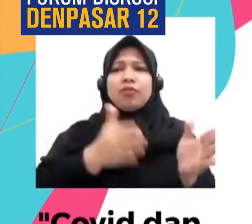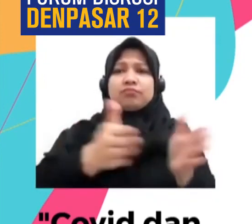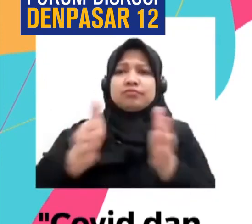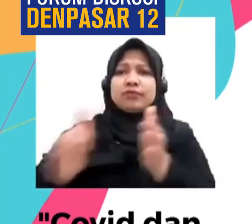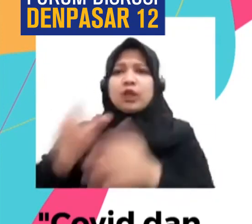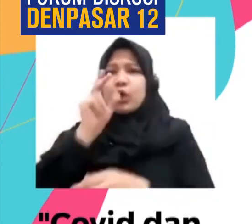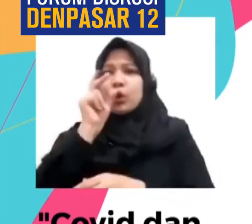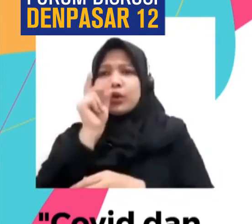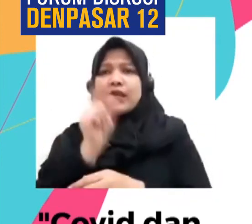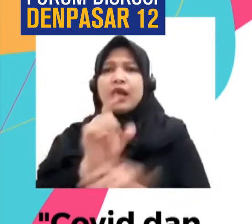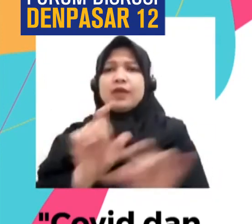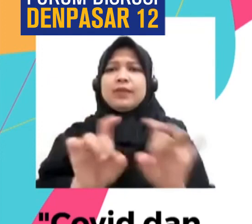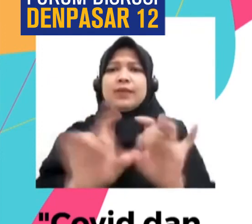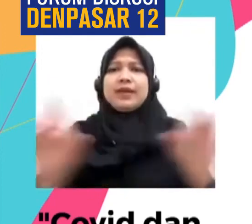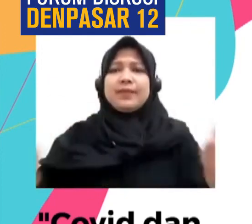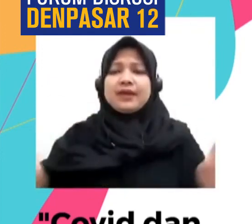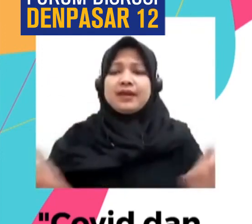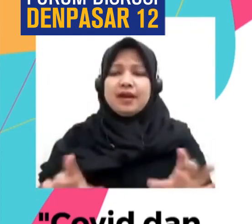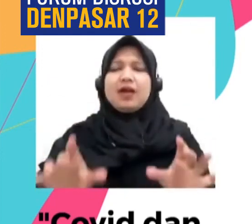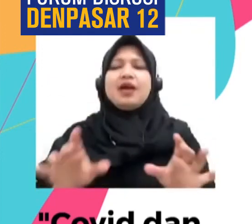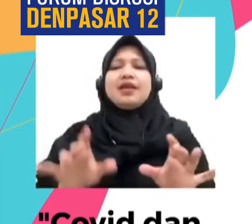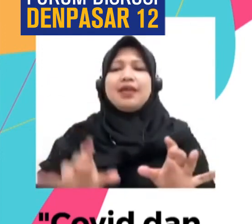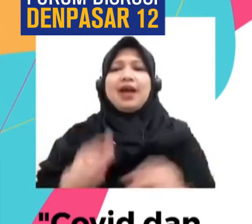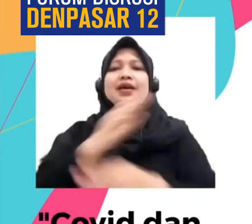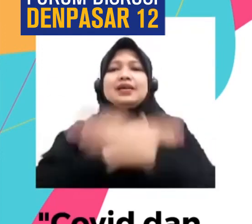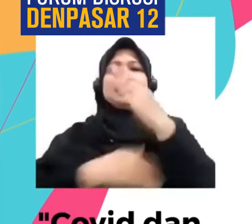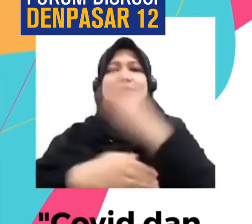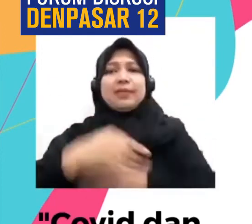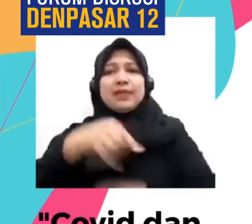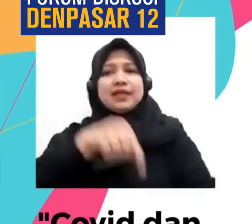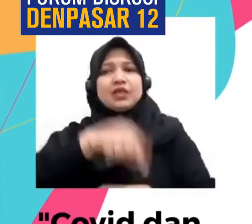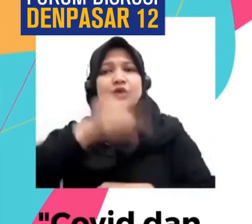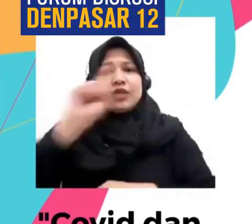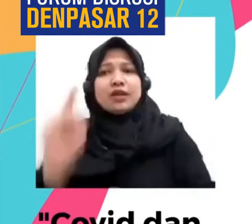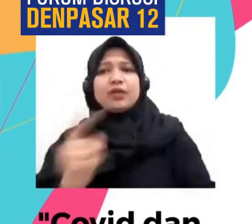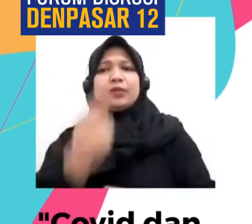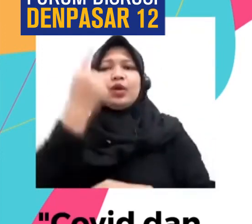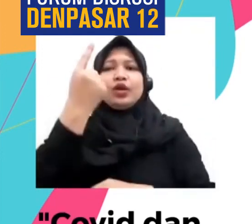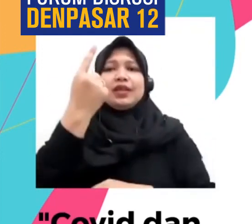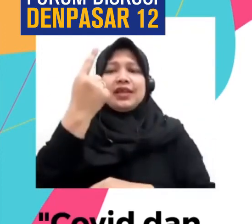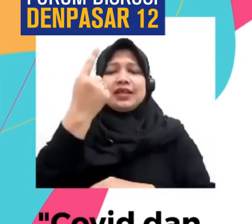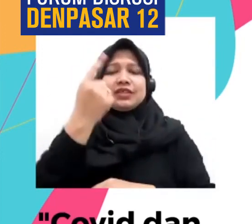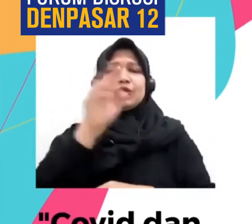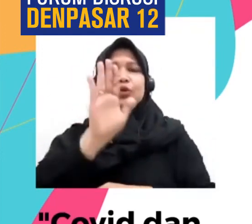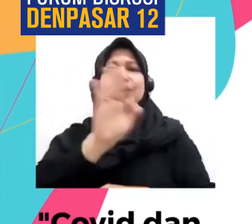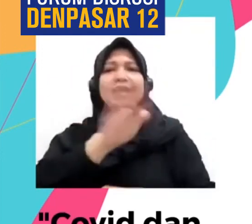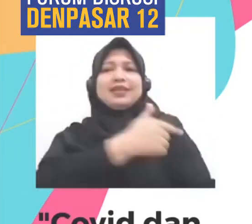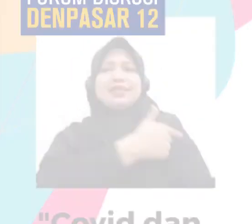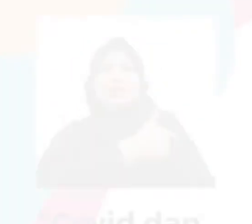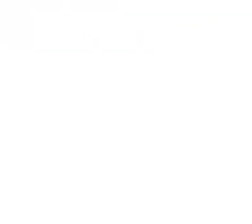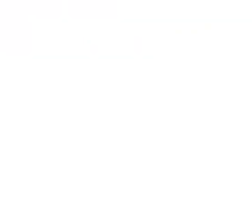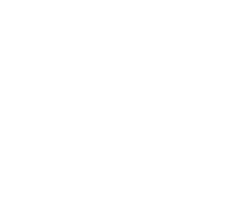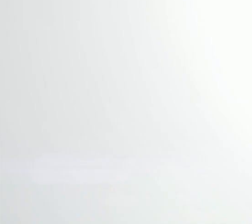Disabilitas Harus Menjadi Juga Prioritas Pertama Untuk Mendapatkan Vaksin